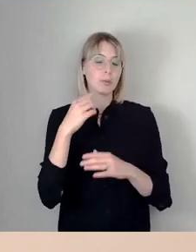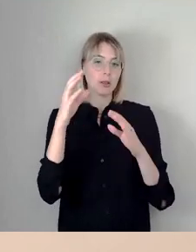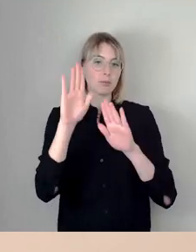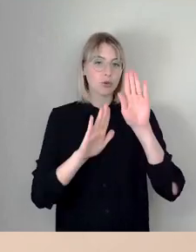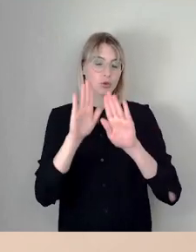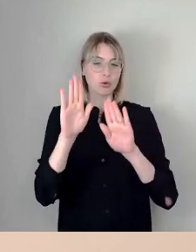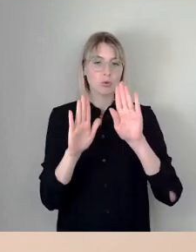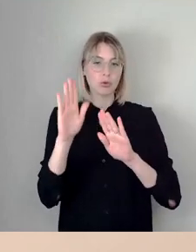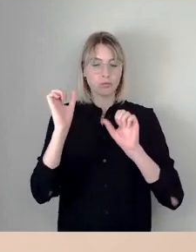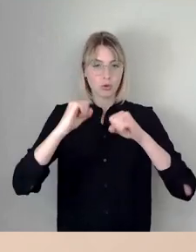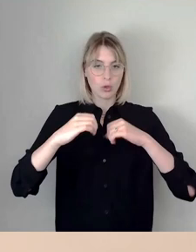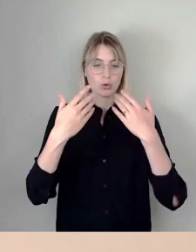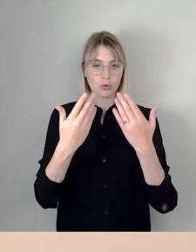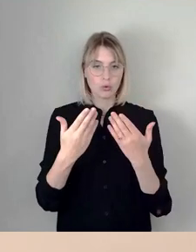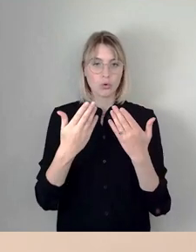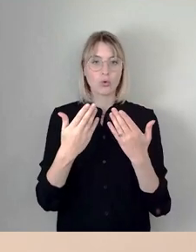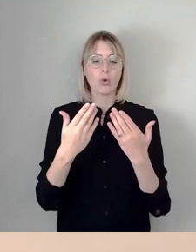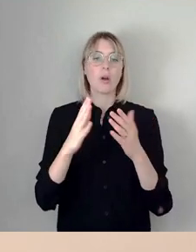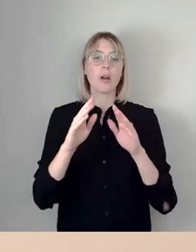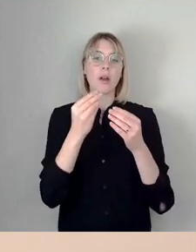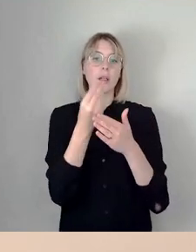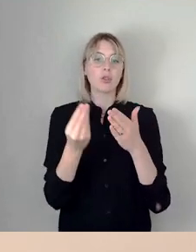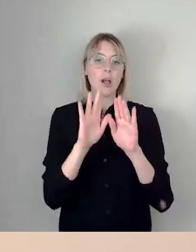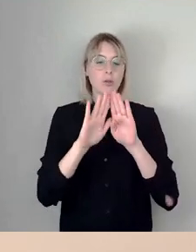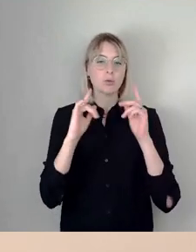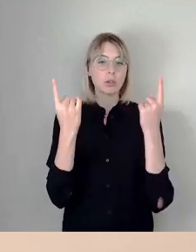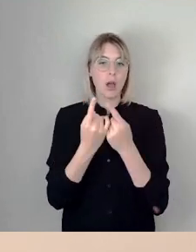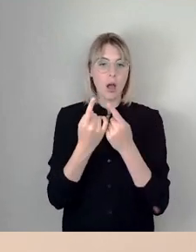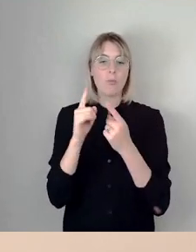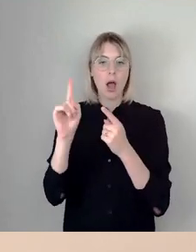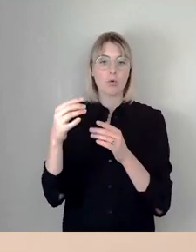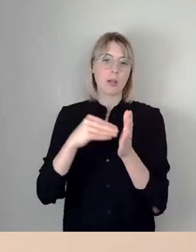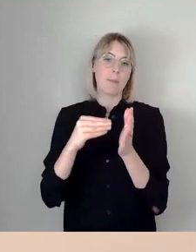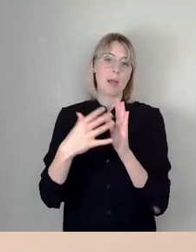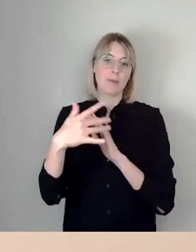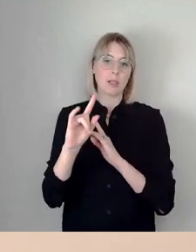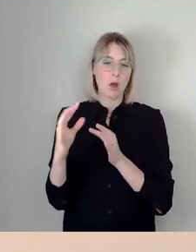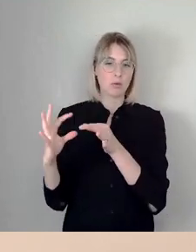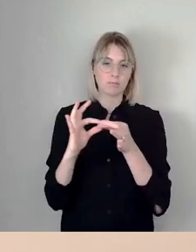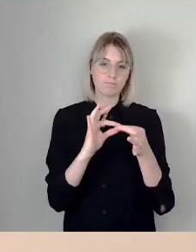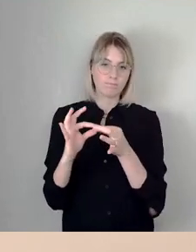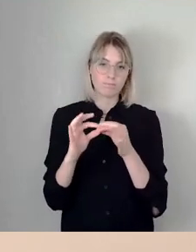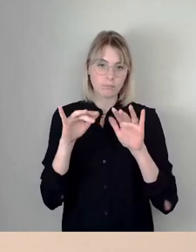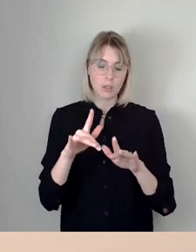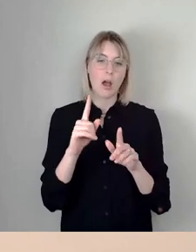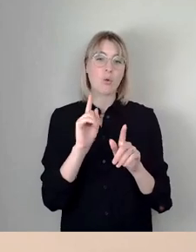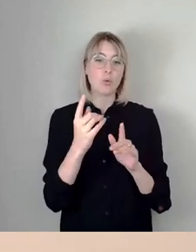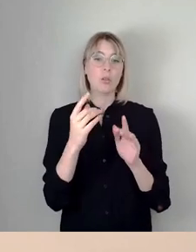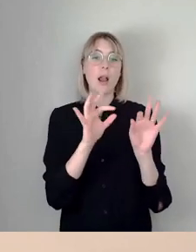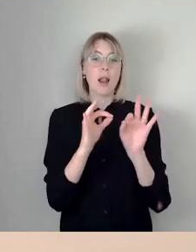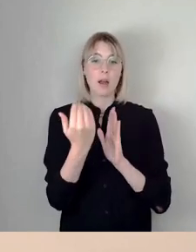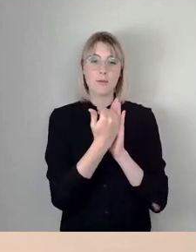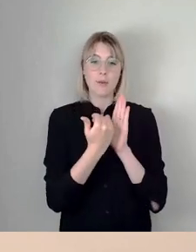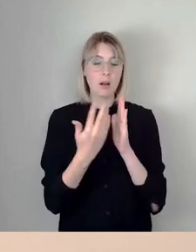Gestaltungsleitlinie für Architektur und Stadtraum. Auch da gibt es eine enge Verschneidung. Und was der Leitfaden versucht, ist ein Stück weit sich zu